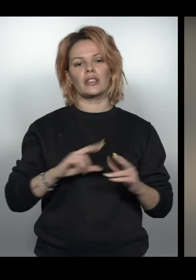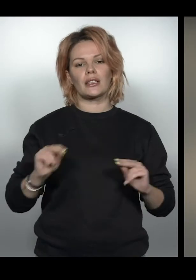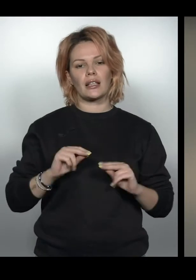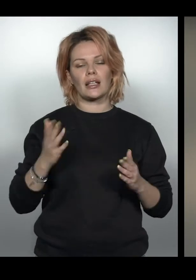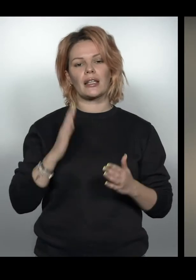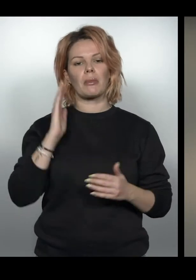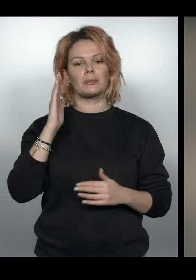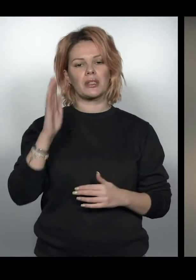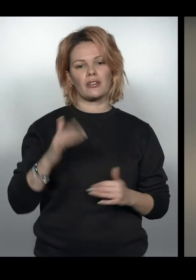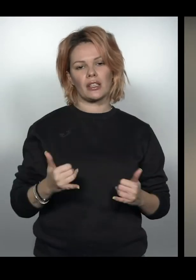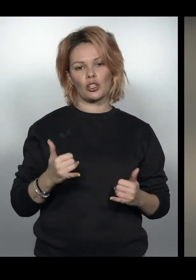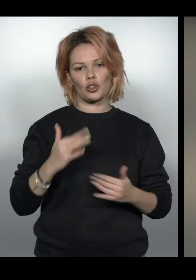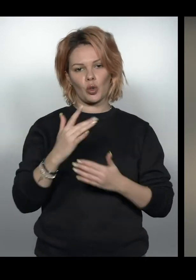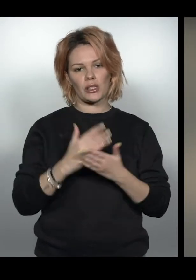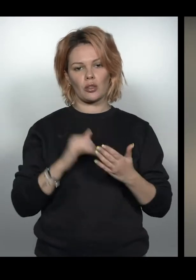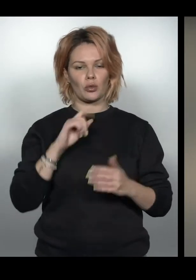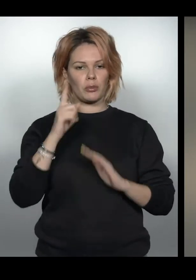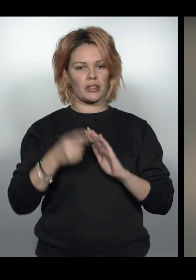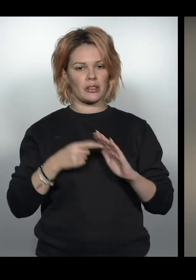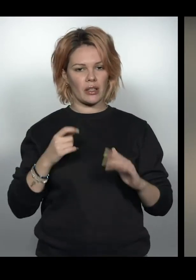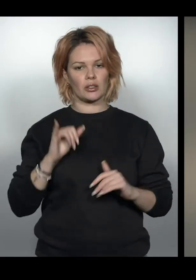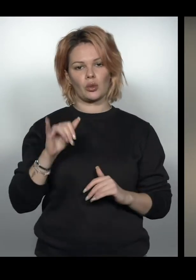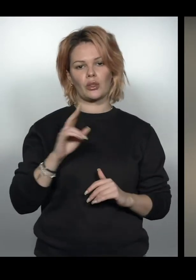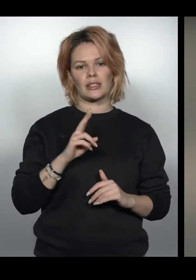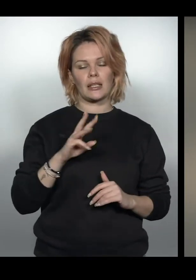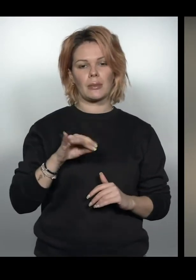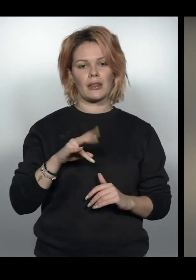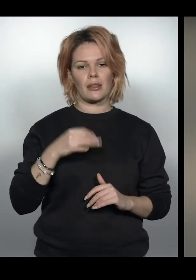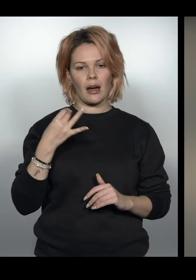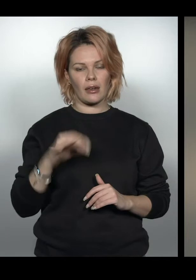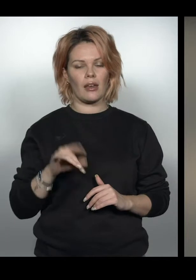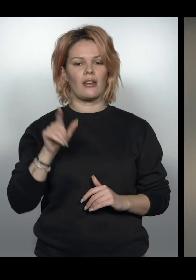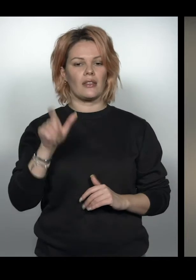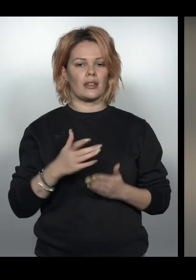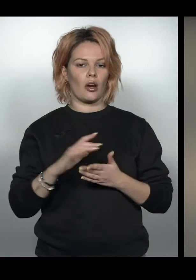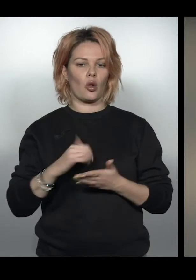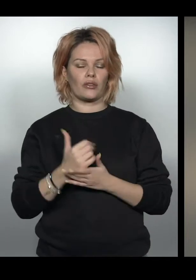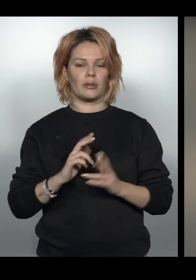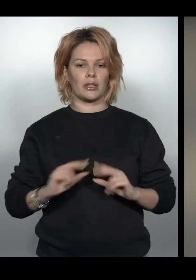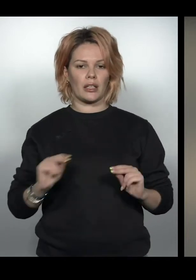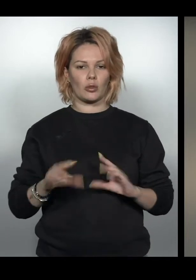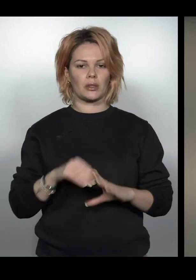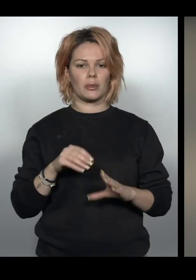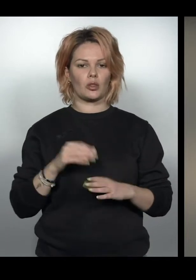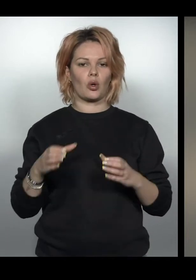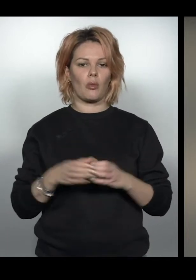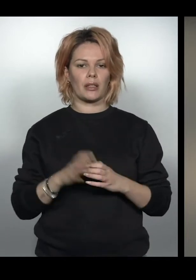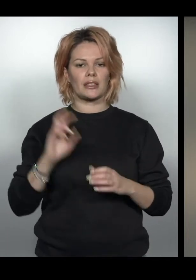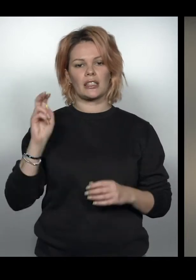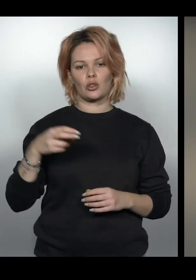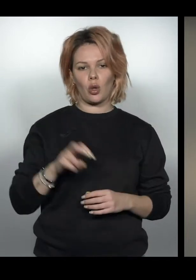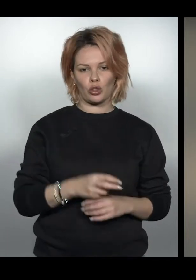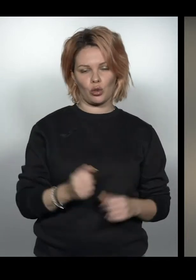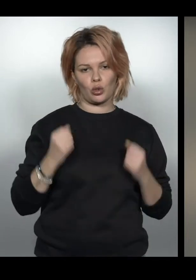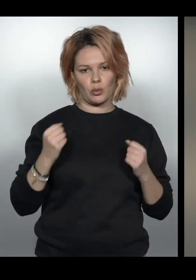головний тренер, який перспективи в нинішнього складу, будемо дізнаватися у Крістіана Мінає. Саме він є головним тренером збірної